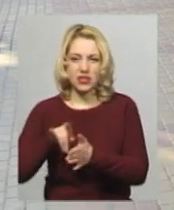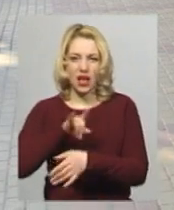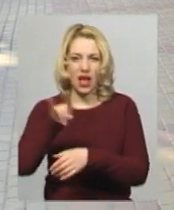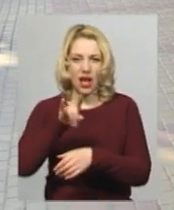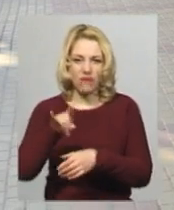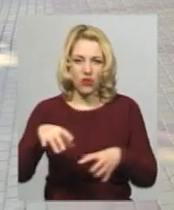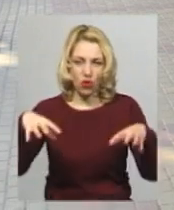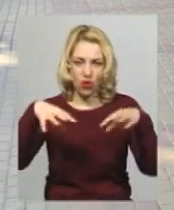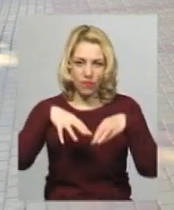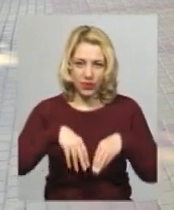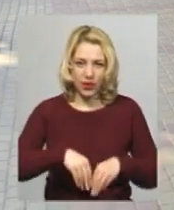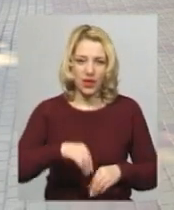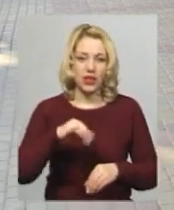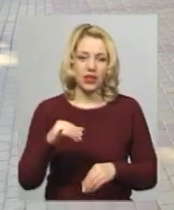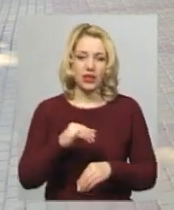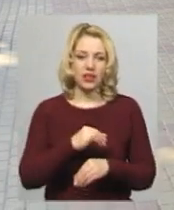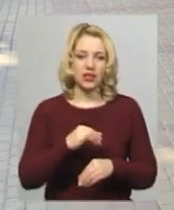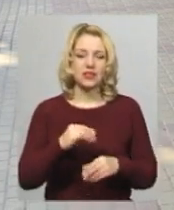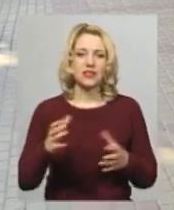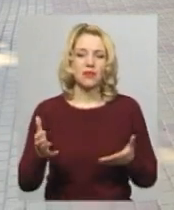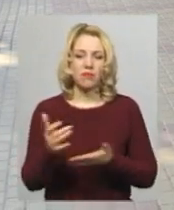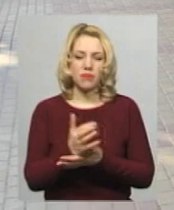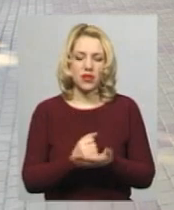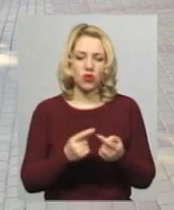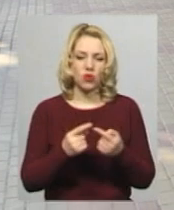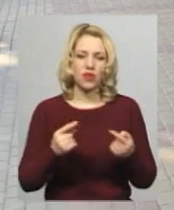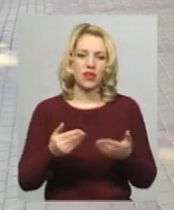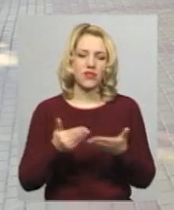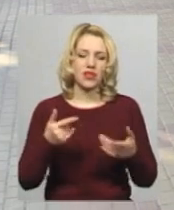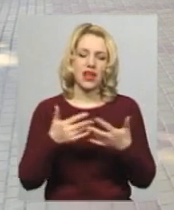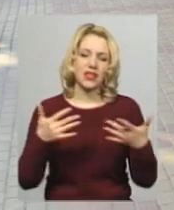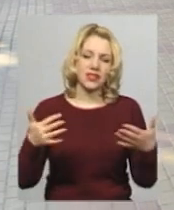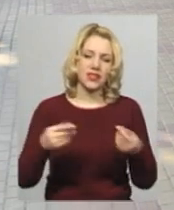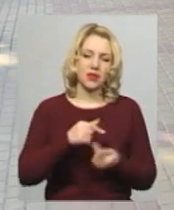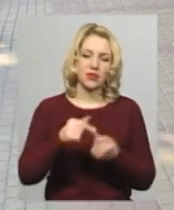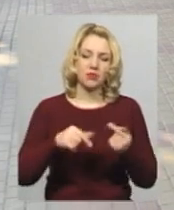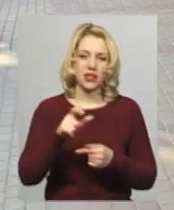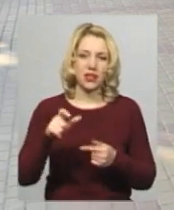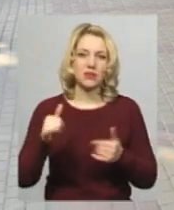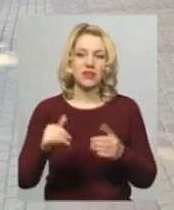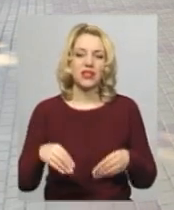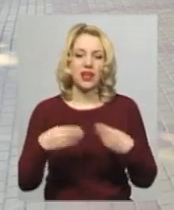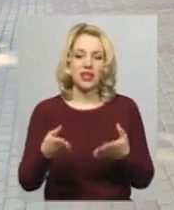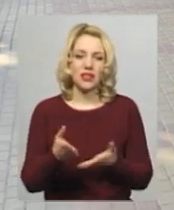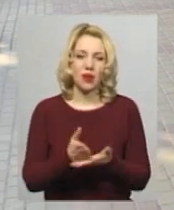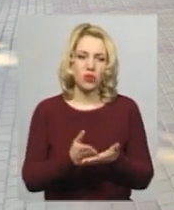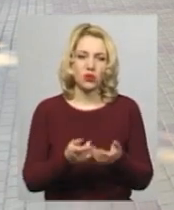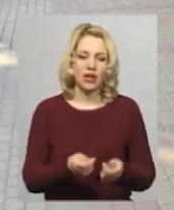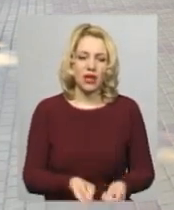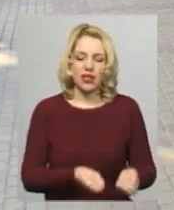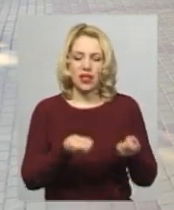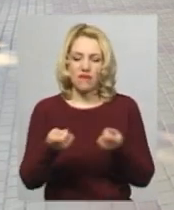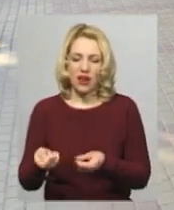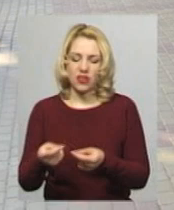і збір товарів від різних підприємців. І надання послуги цих товарів доставляти від дверей